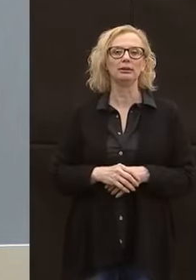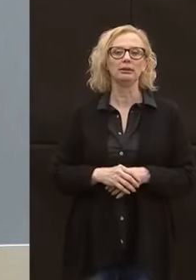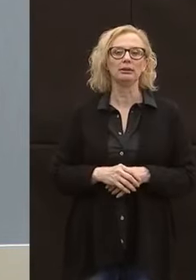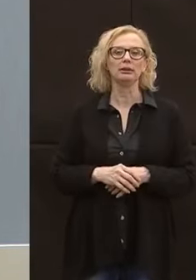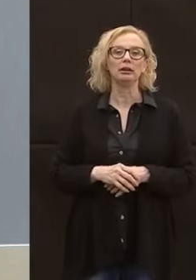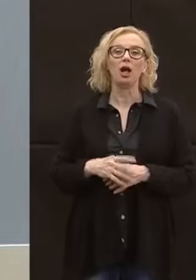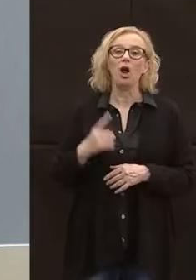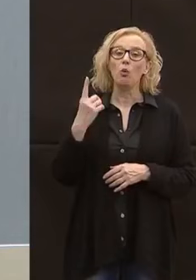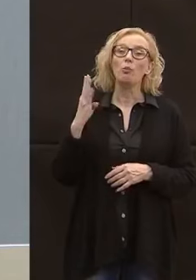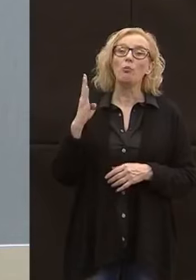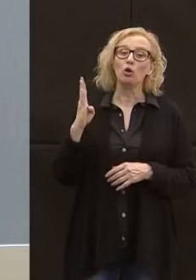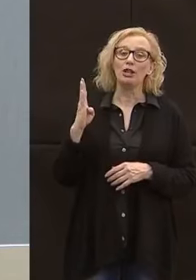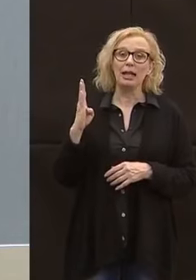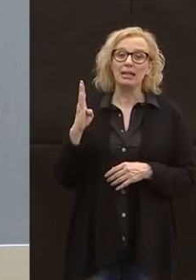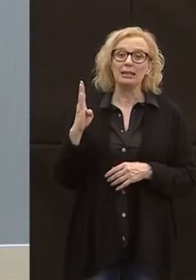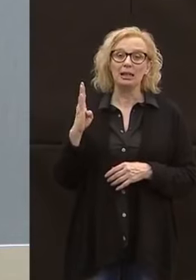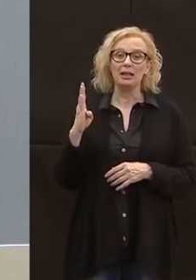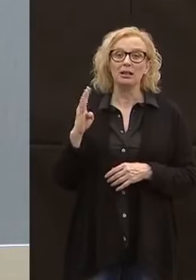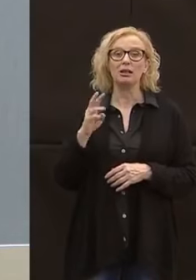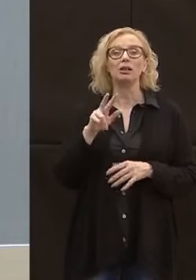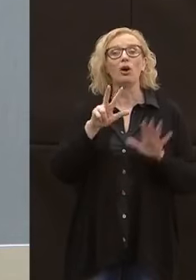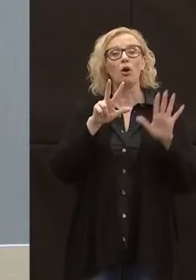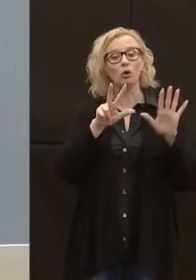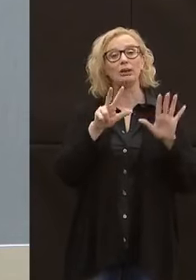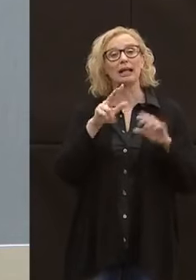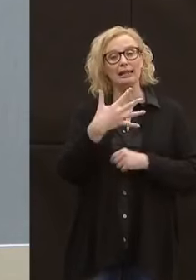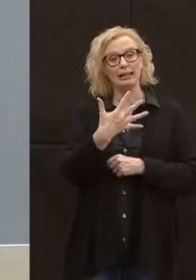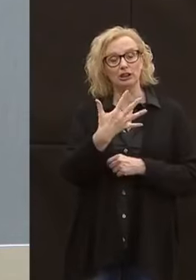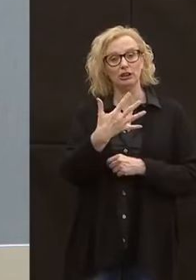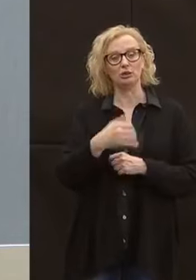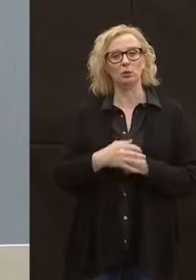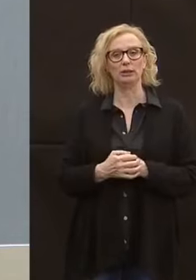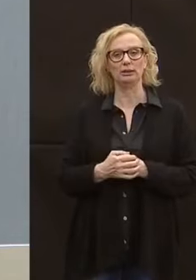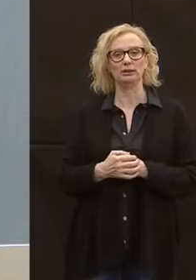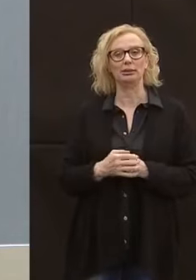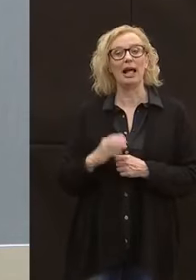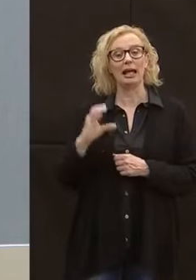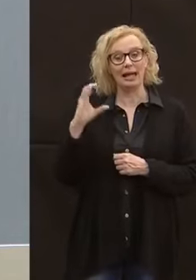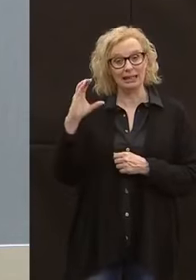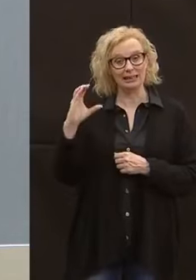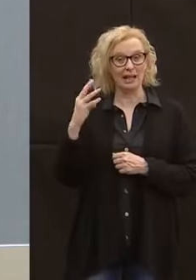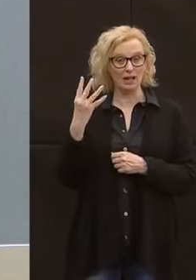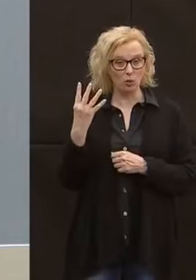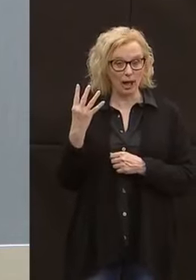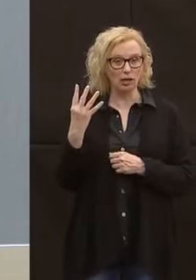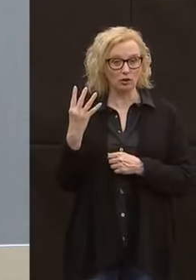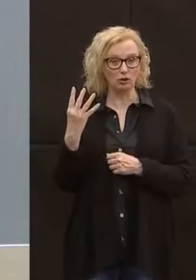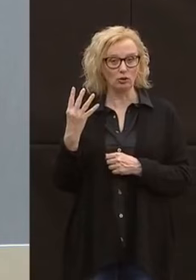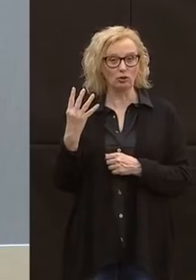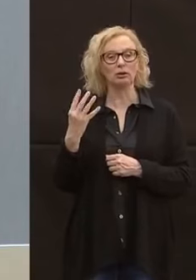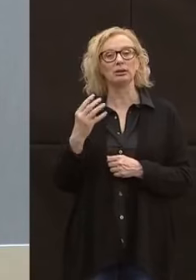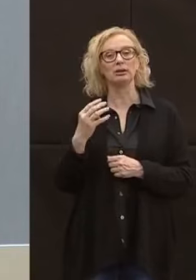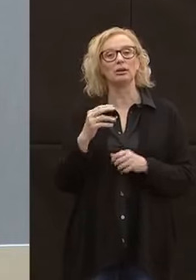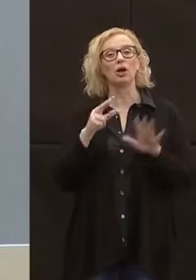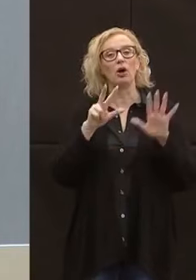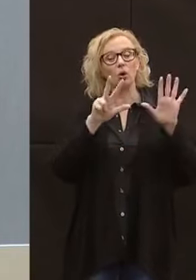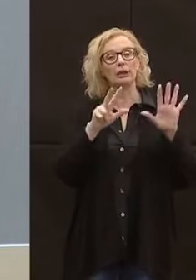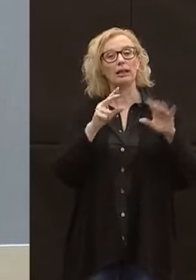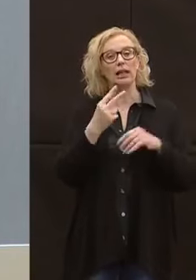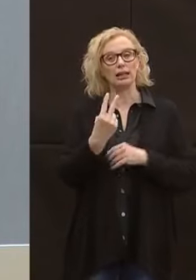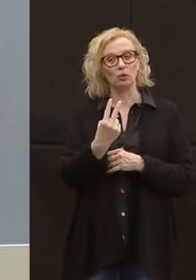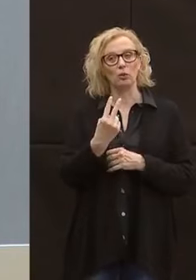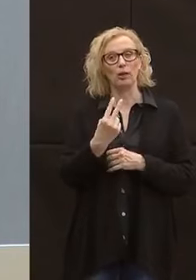un caso in più a Borgo Chiese per un totale di 85 a Canazzei 4 casi in più per un totale di 82